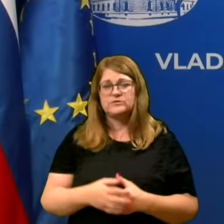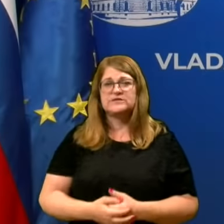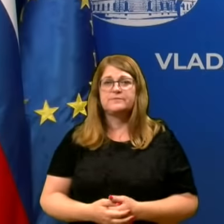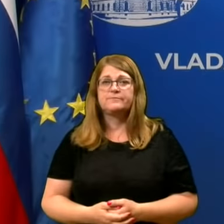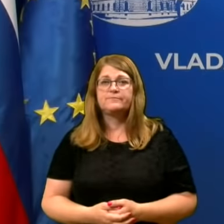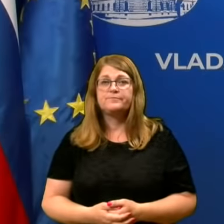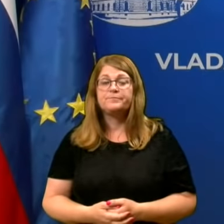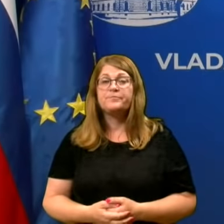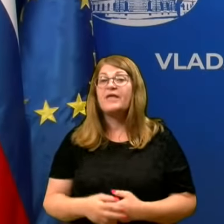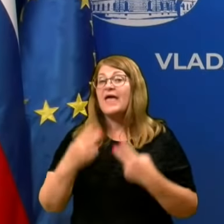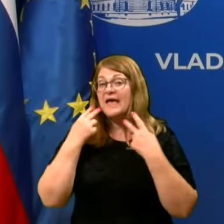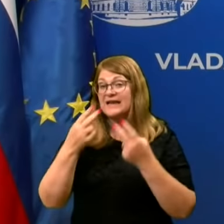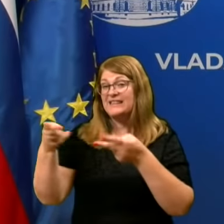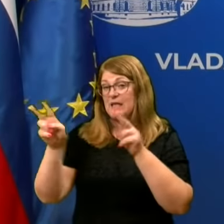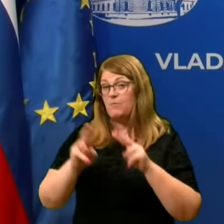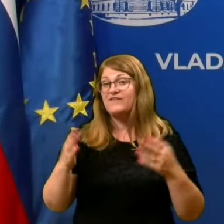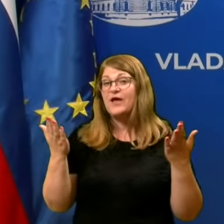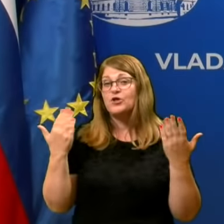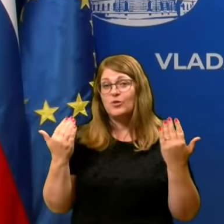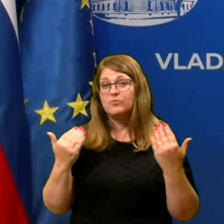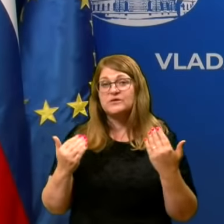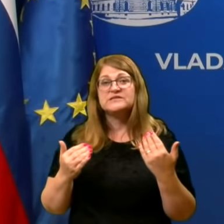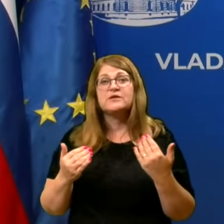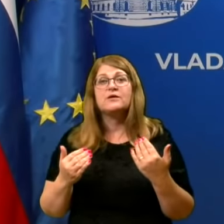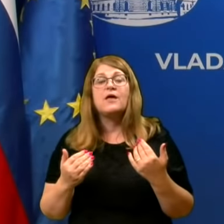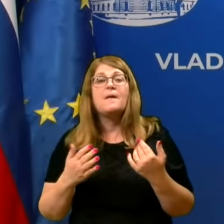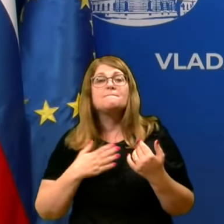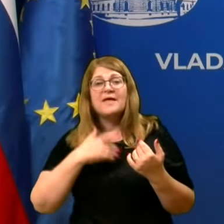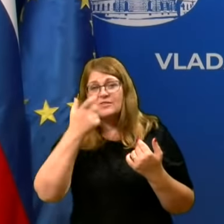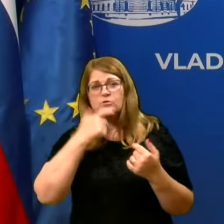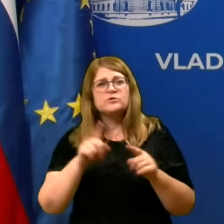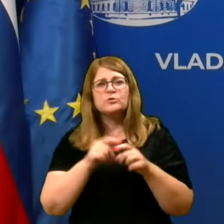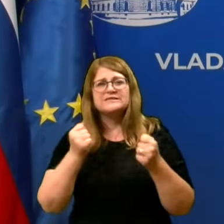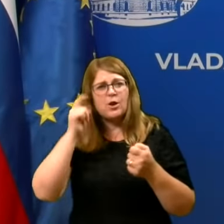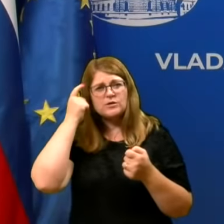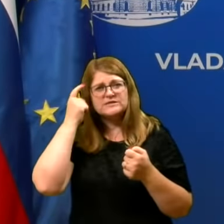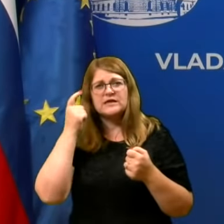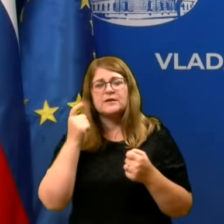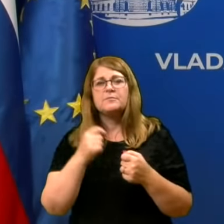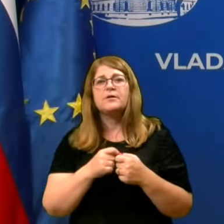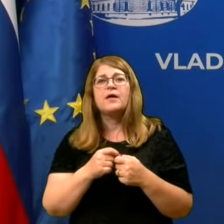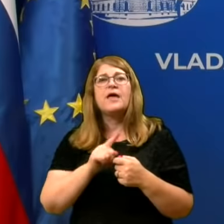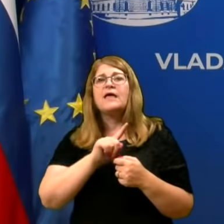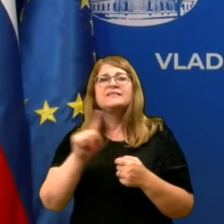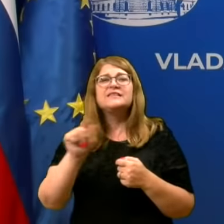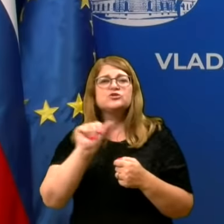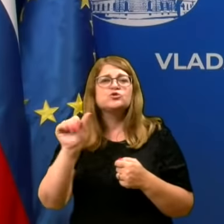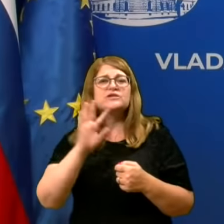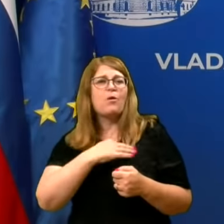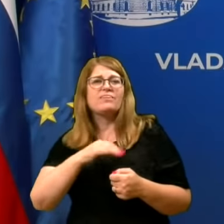Glede povratka z dopustov nas meni osebno tudi zelo skrbi, niso samo ljudje na Hrvaškem.